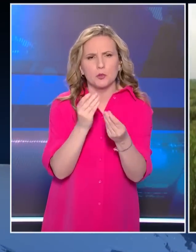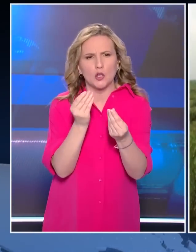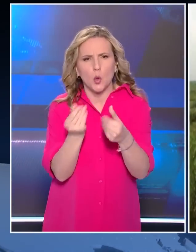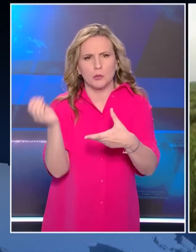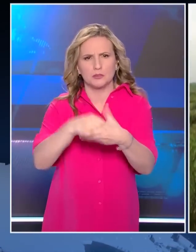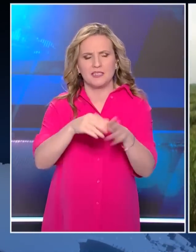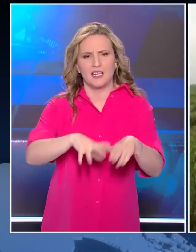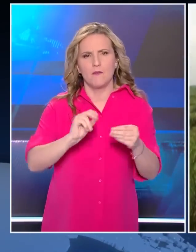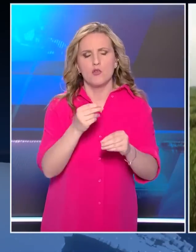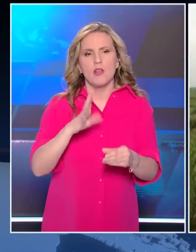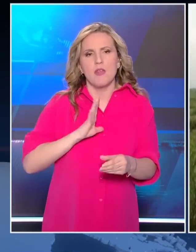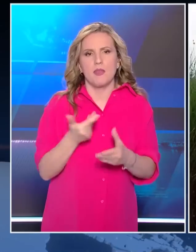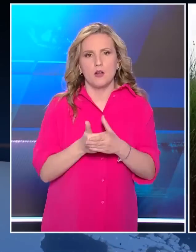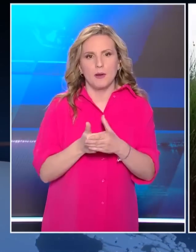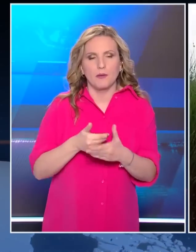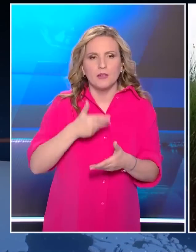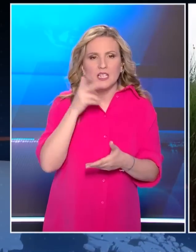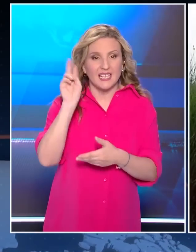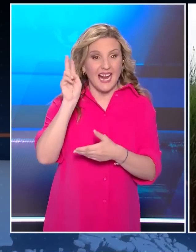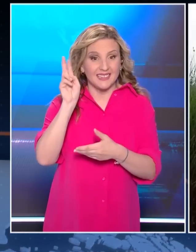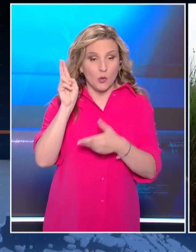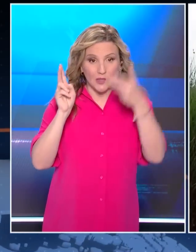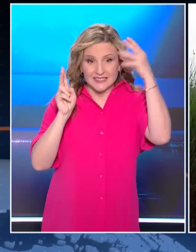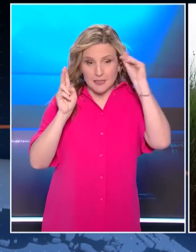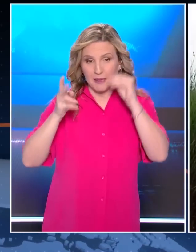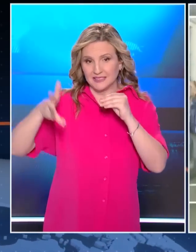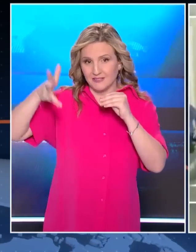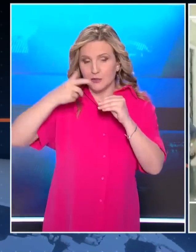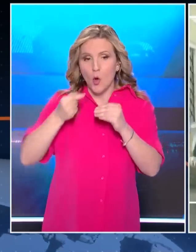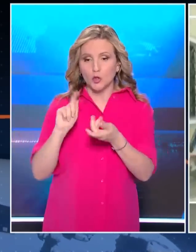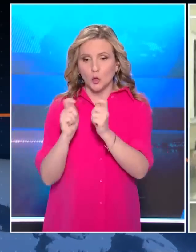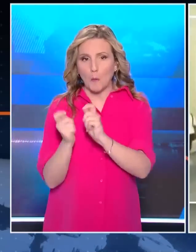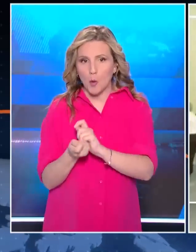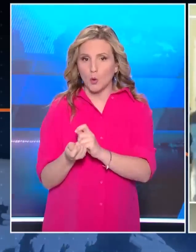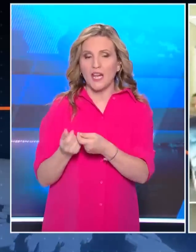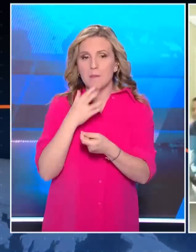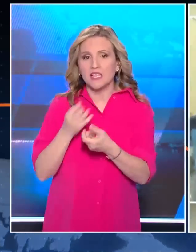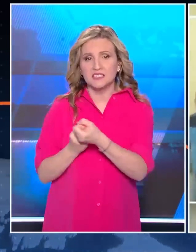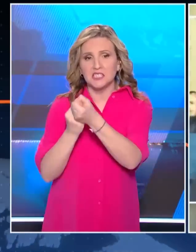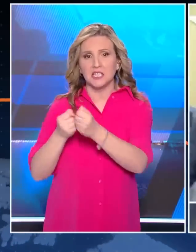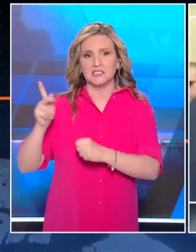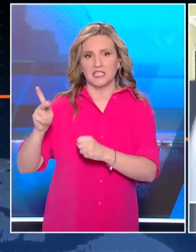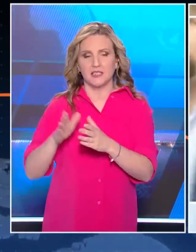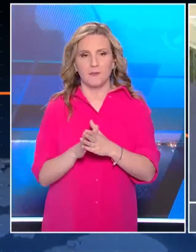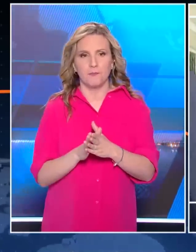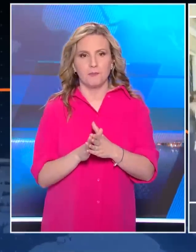Μητσοτάκη ότι η κυβέρνηση με την τροπολογία έγινε χορηγός του Κασιδιάρη. Επέλεξε όμως να νομοθετήσει